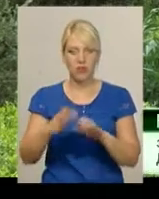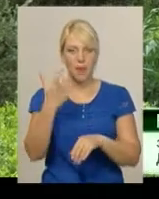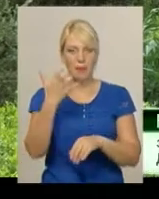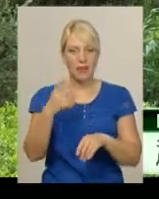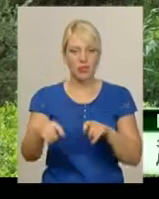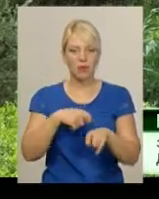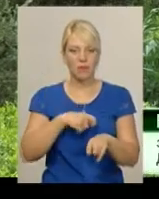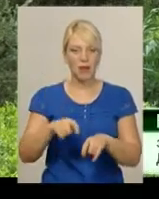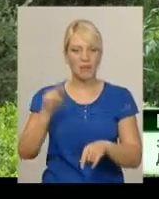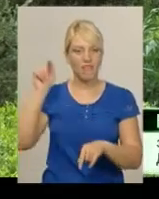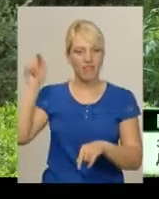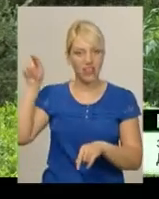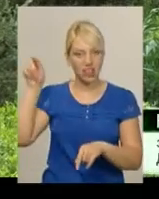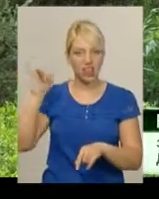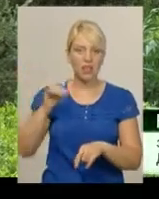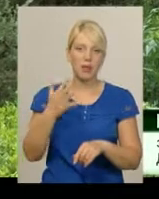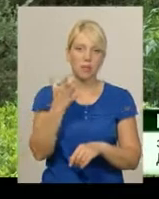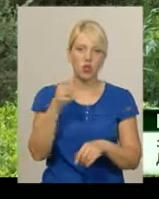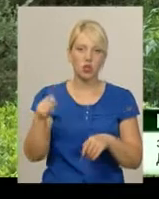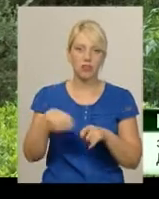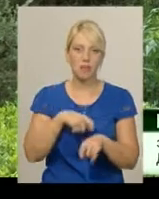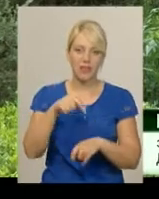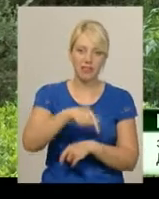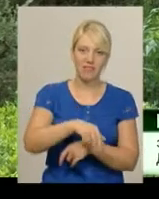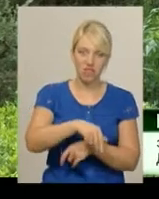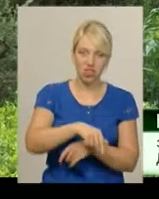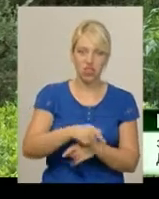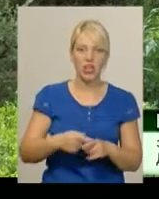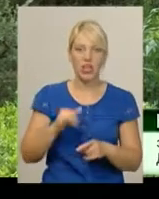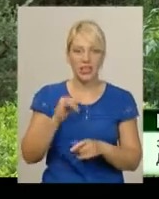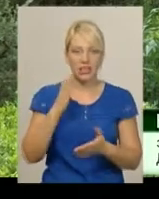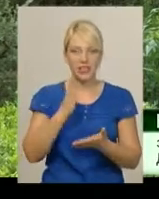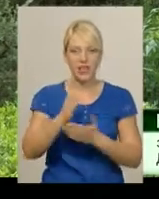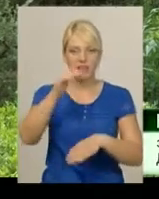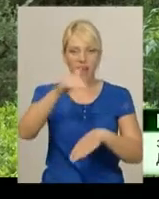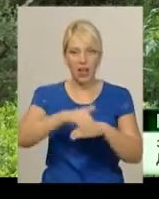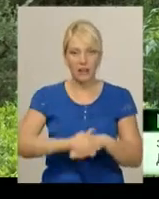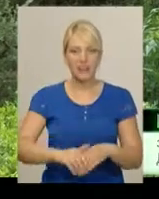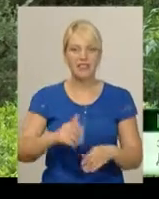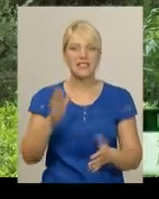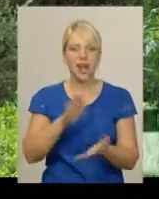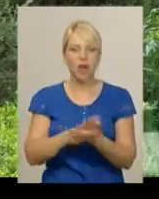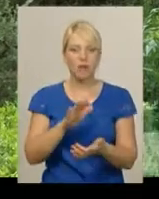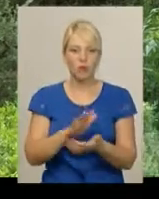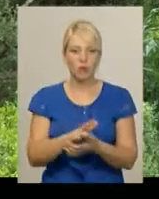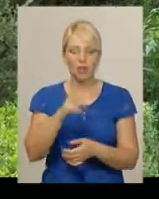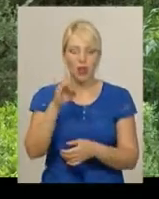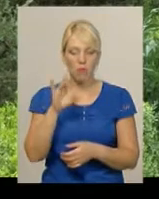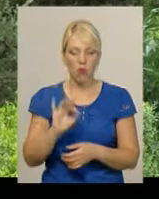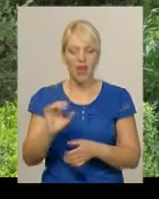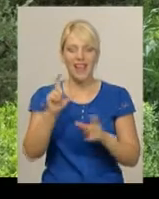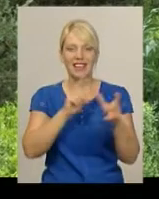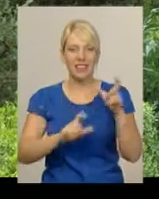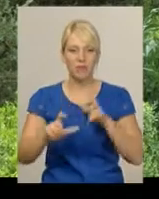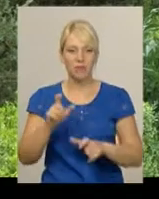500 метрів нижче цього факту. І дійсно є факти забруднення по хімічному споживанню кисню, по